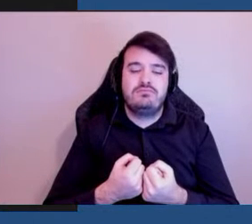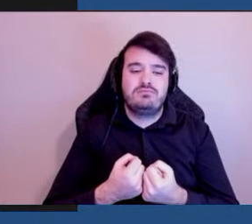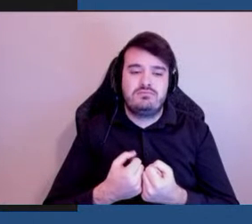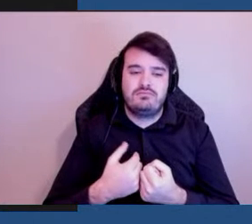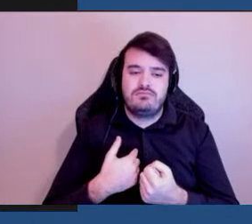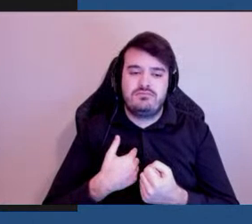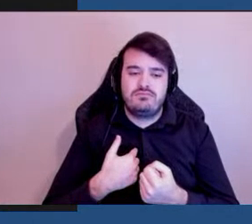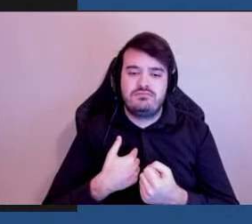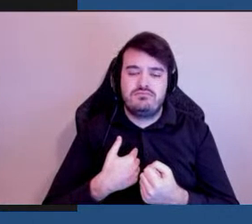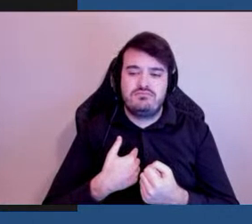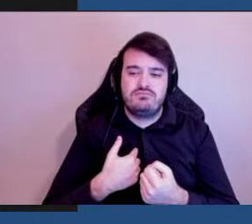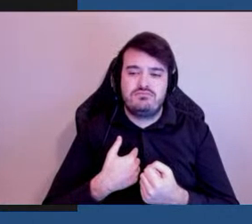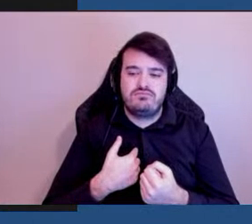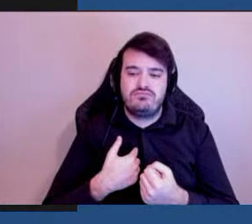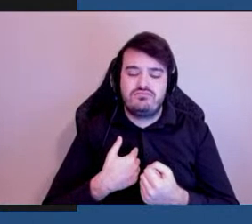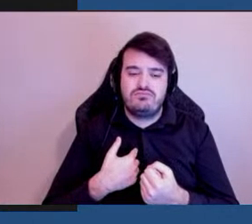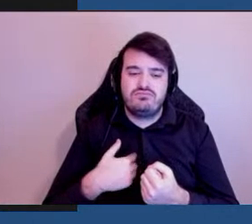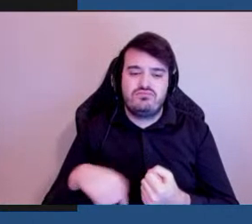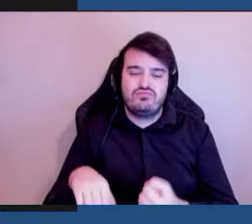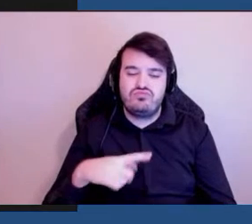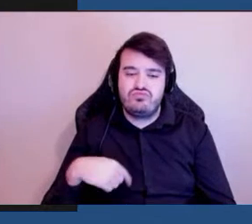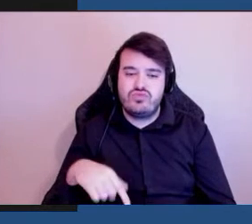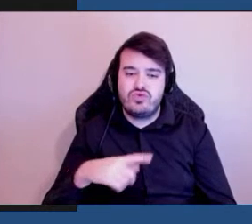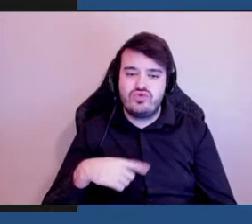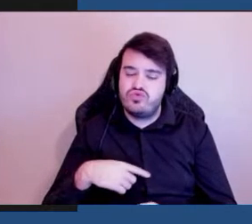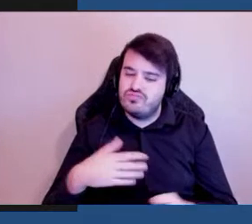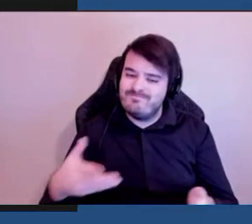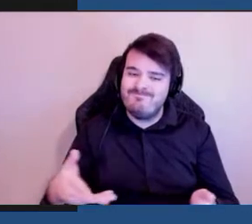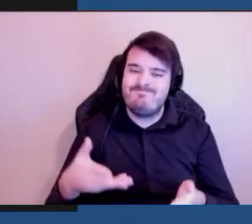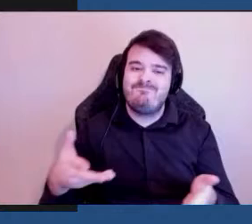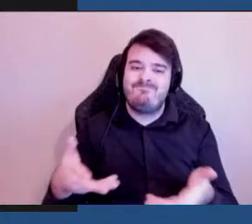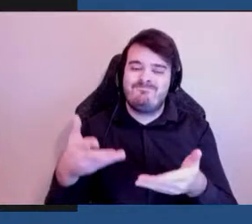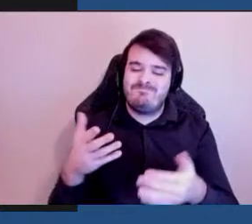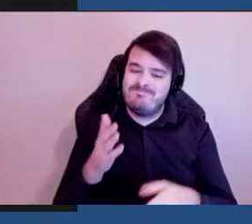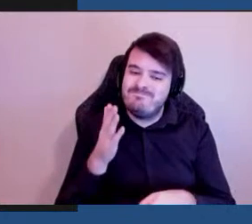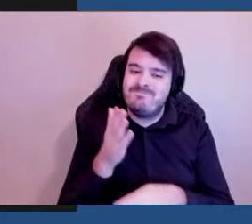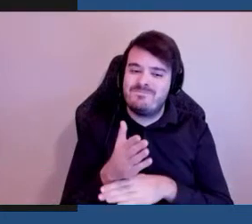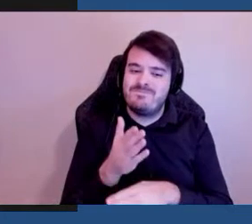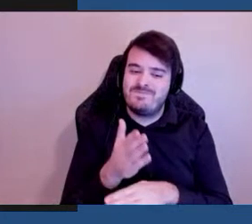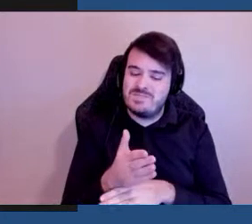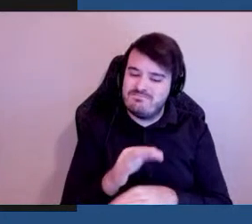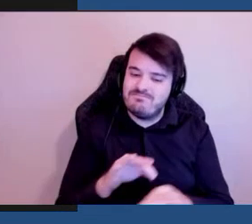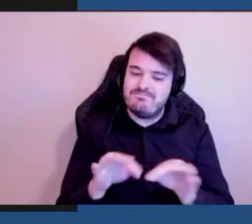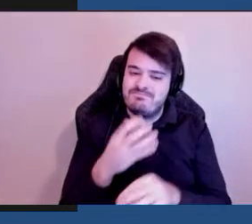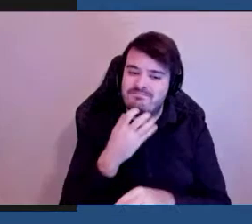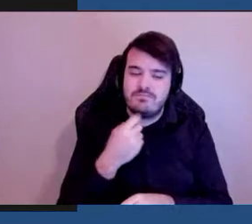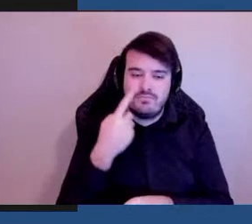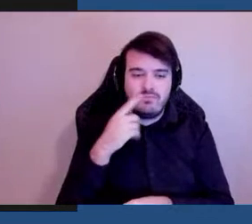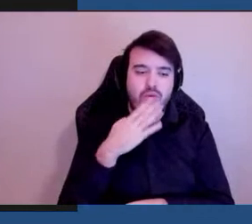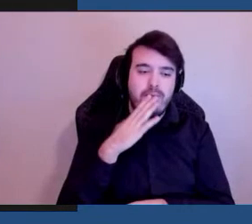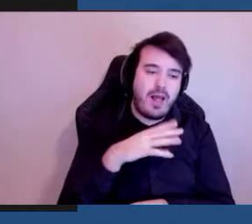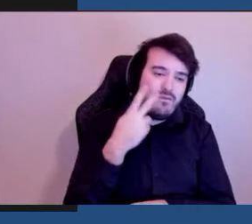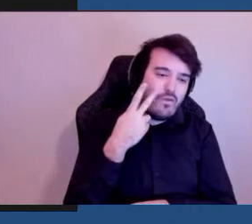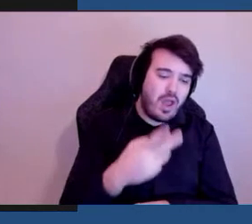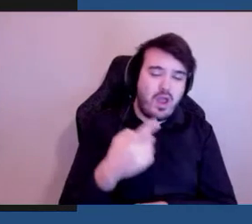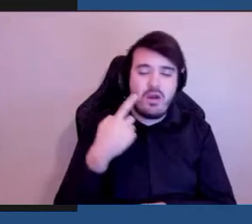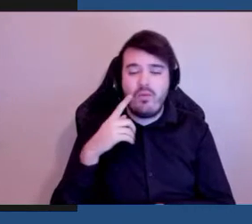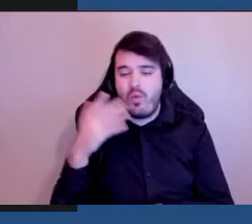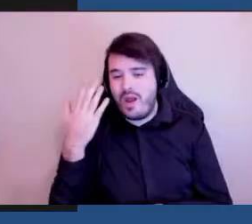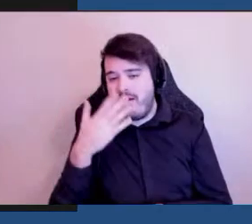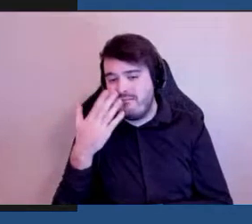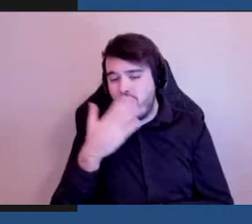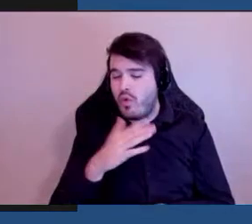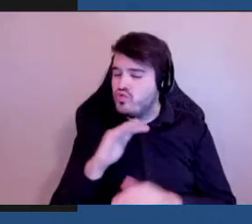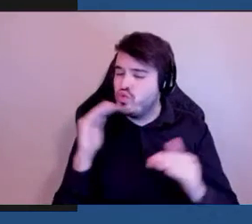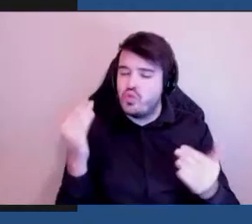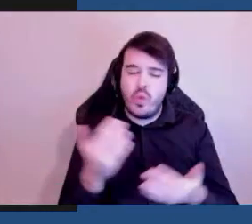'accessibilité pour les malvoyants et pour les aveugles à toutes les